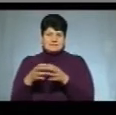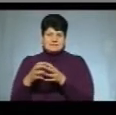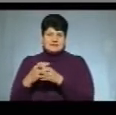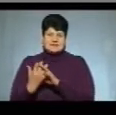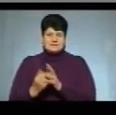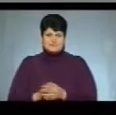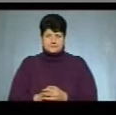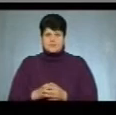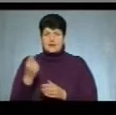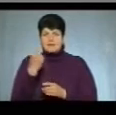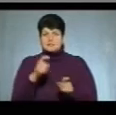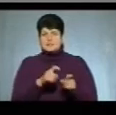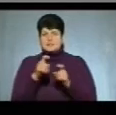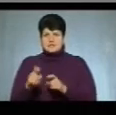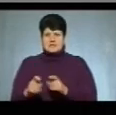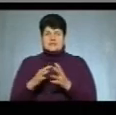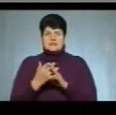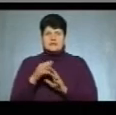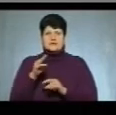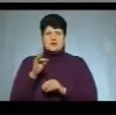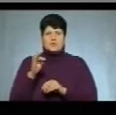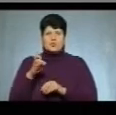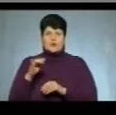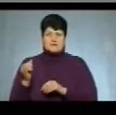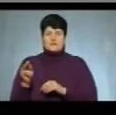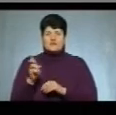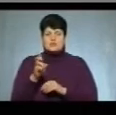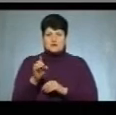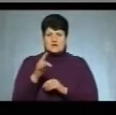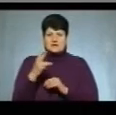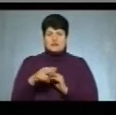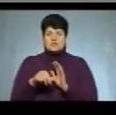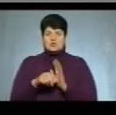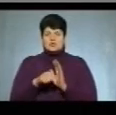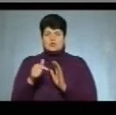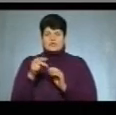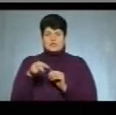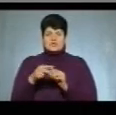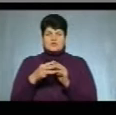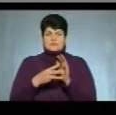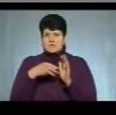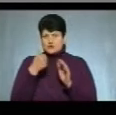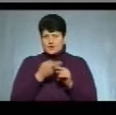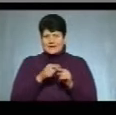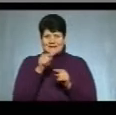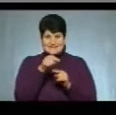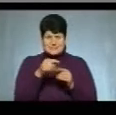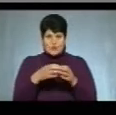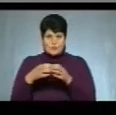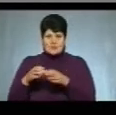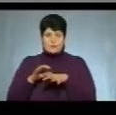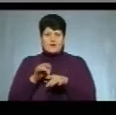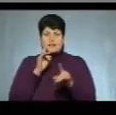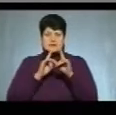Першими перейшли дві громади села Трибухівці Бучацького району. 26 грудня 2018 року ці релігійні громади провели